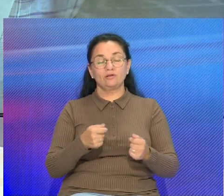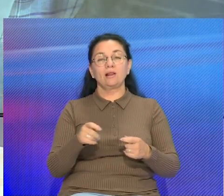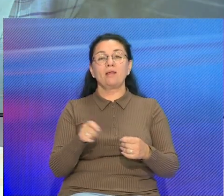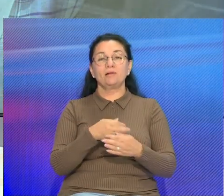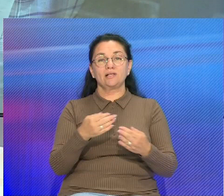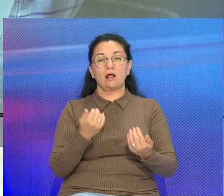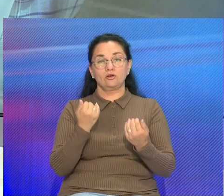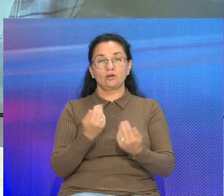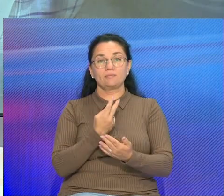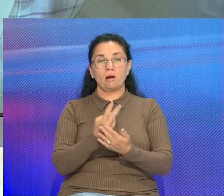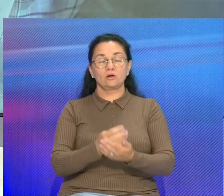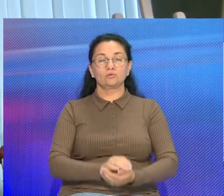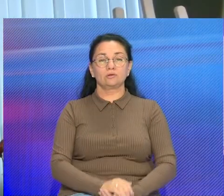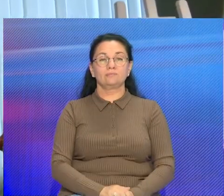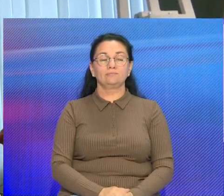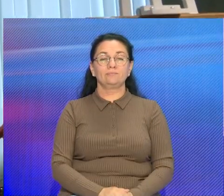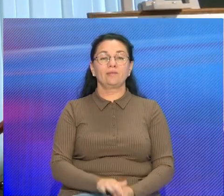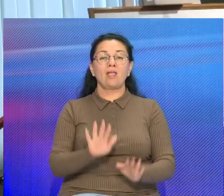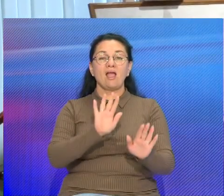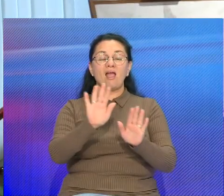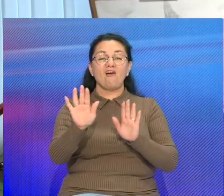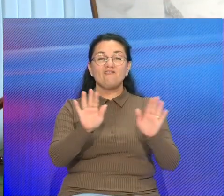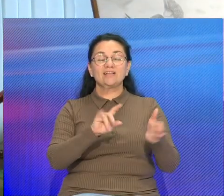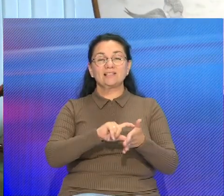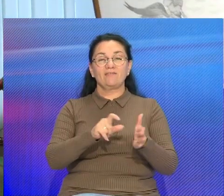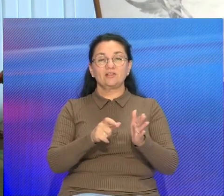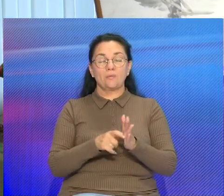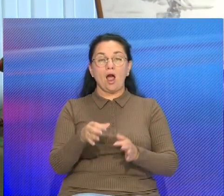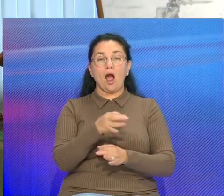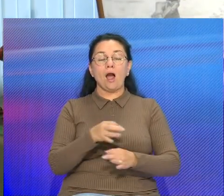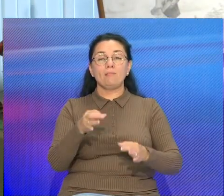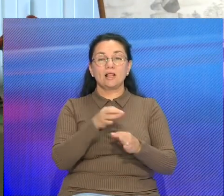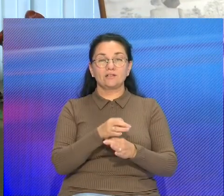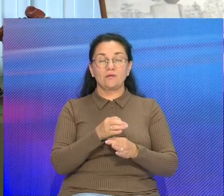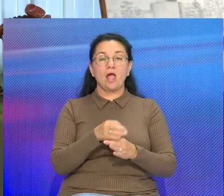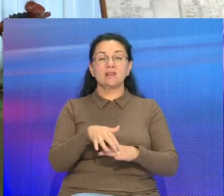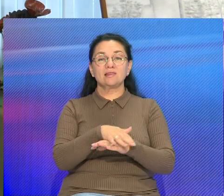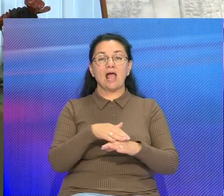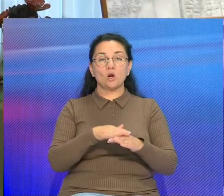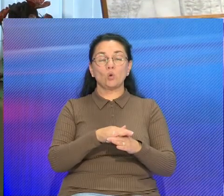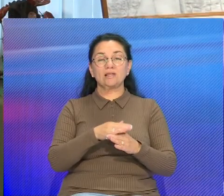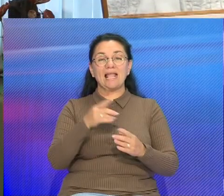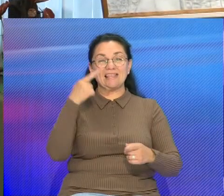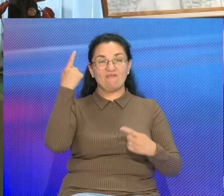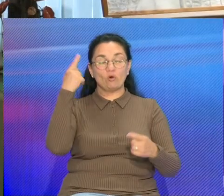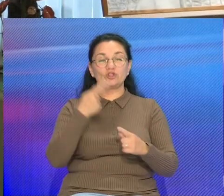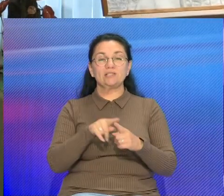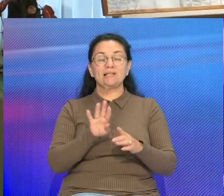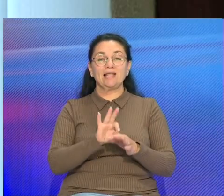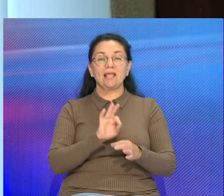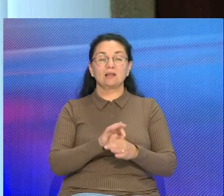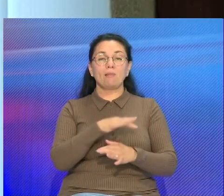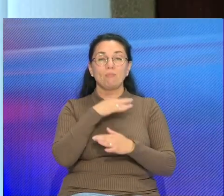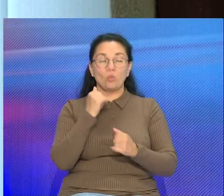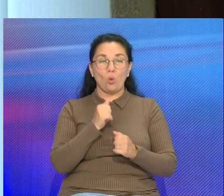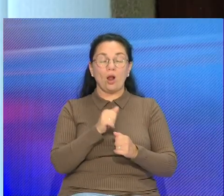Борисевич У выставочной зале областного методичного центра народной творчасті Каля 200 работ 175 ауторов